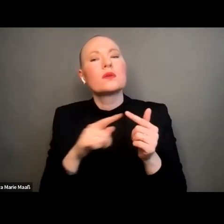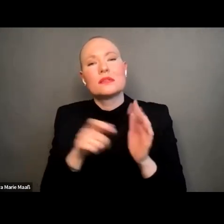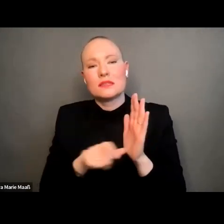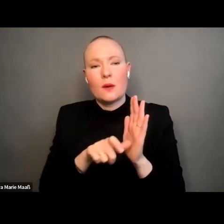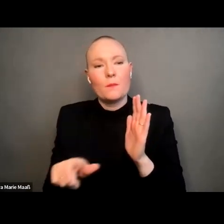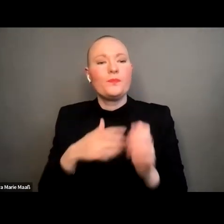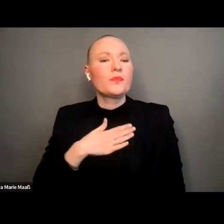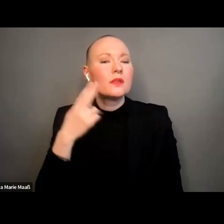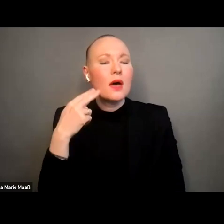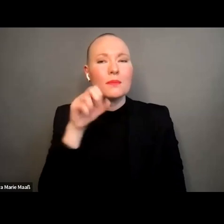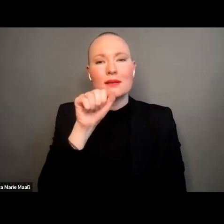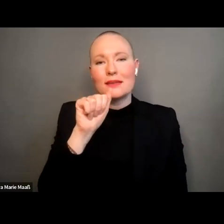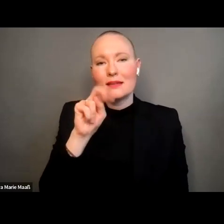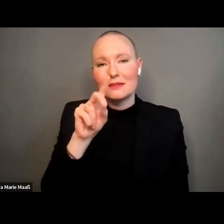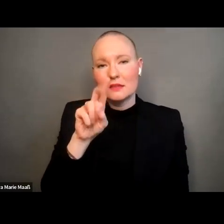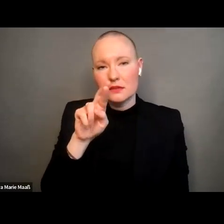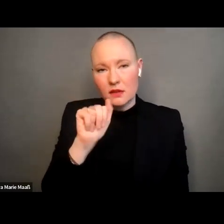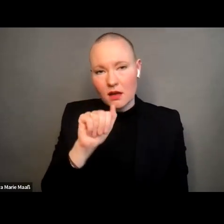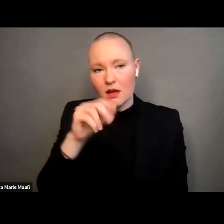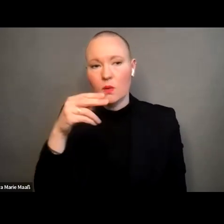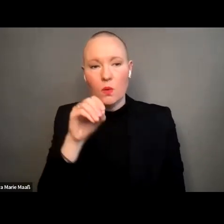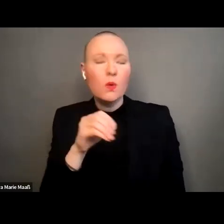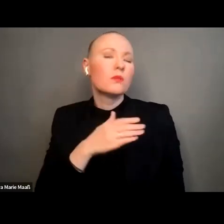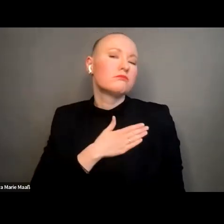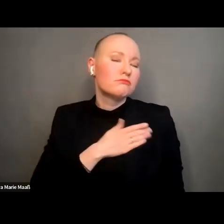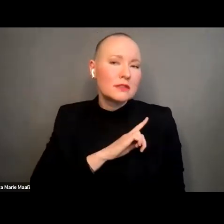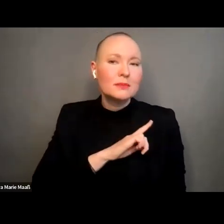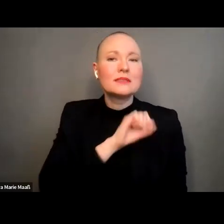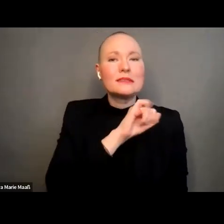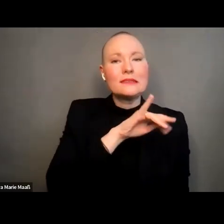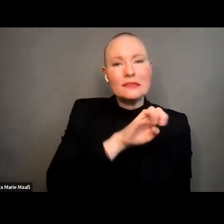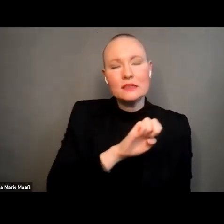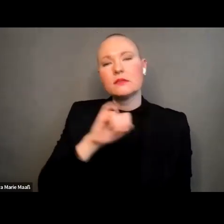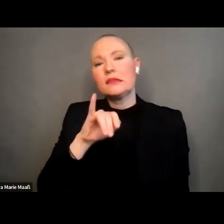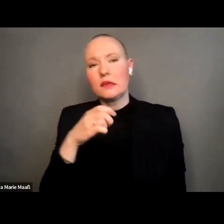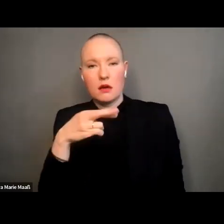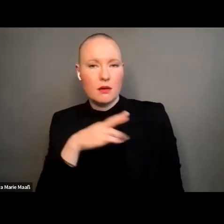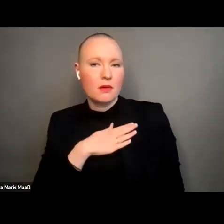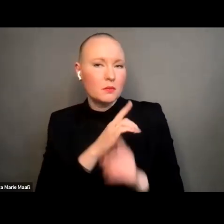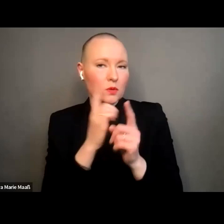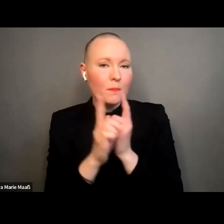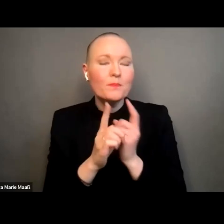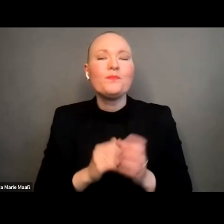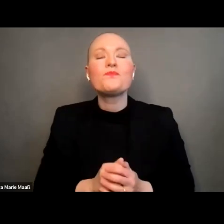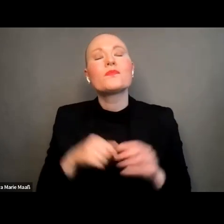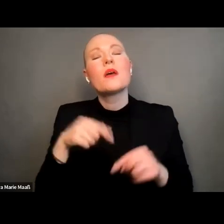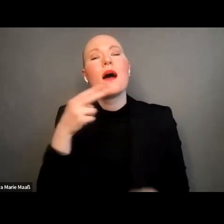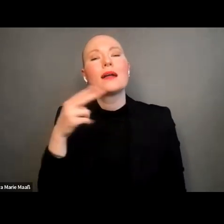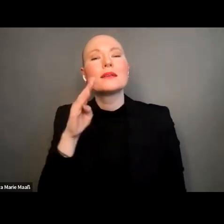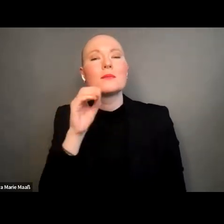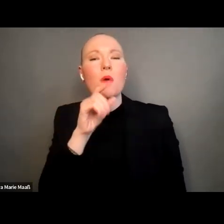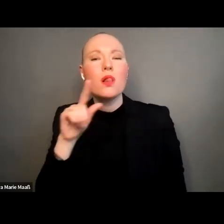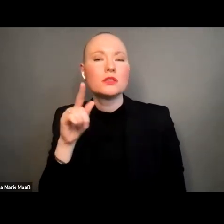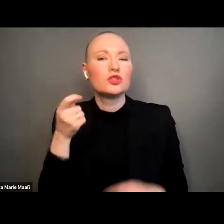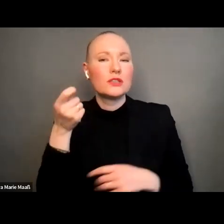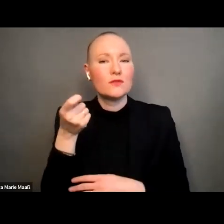ihr und ich bin im gunner werner institut der hanrich bell stiftung projektreferentin im